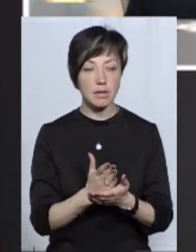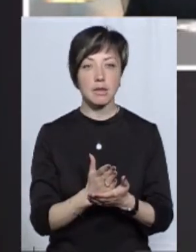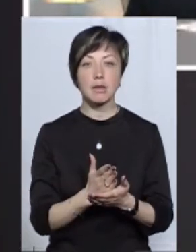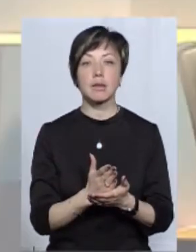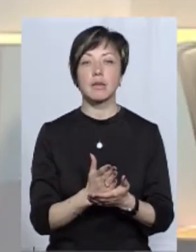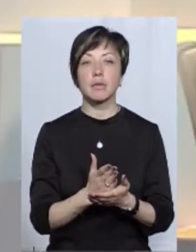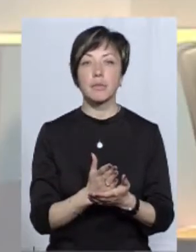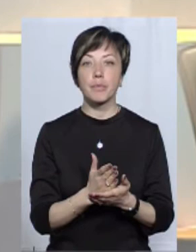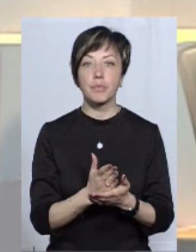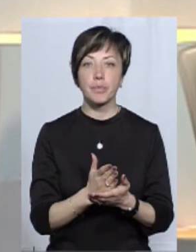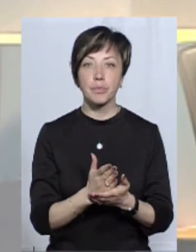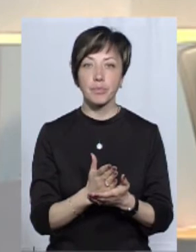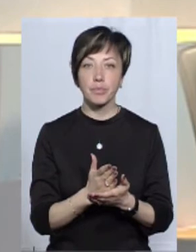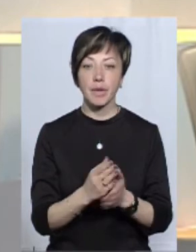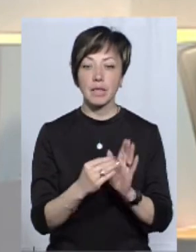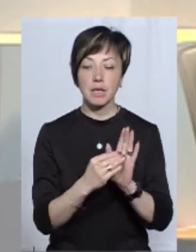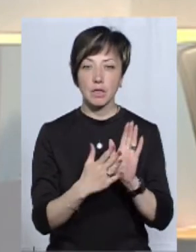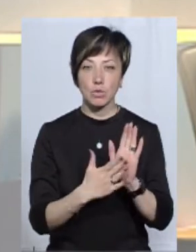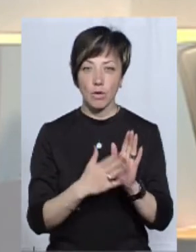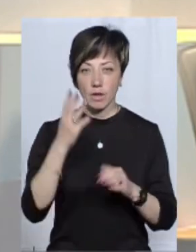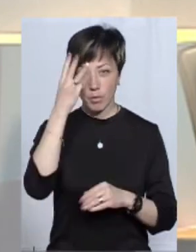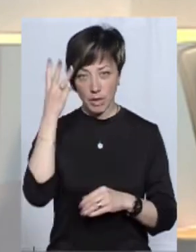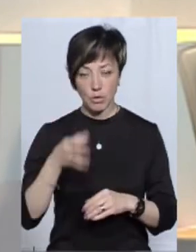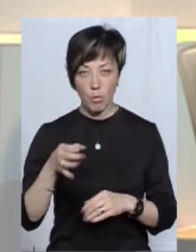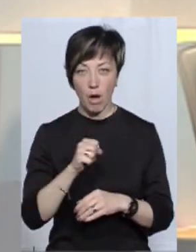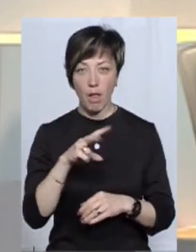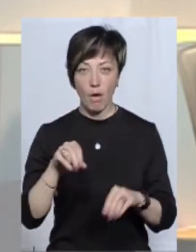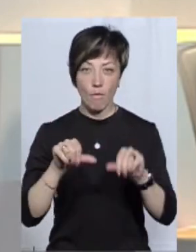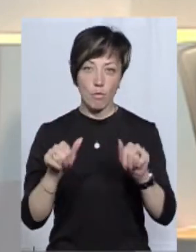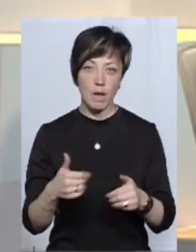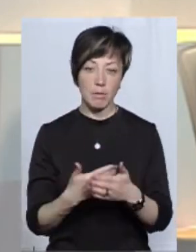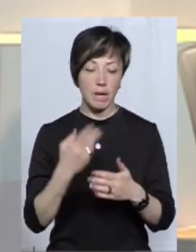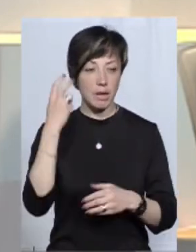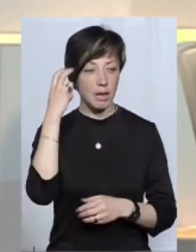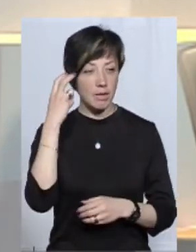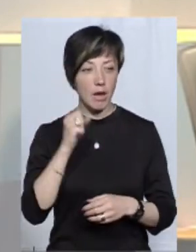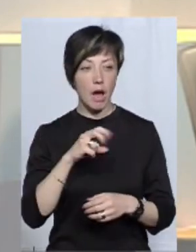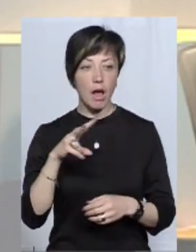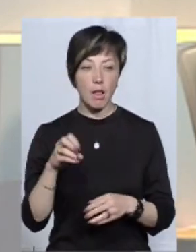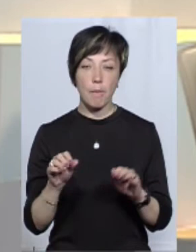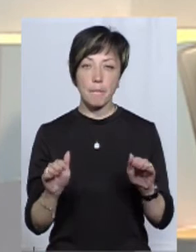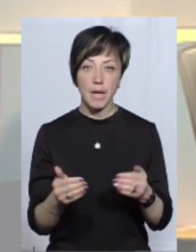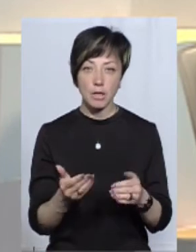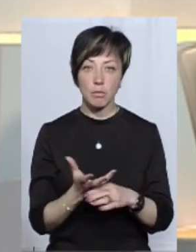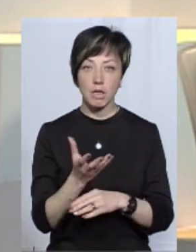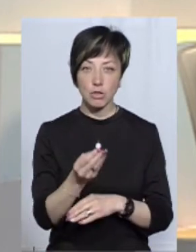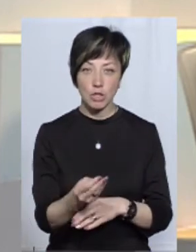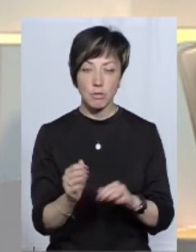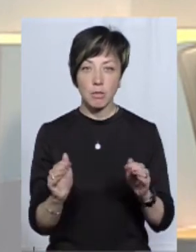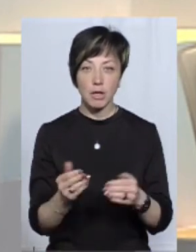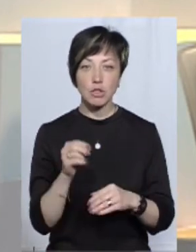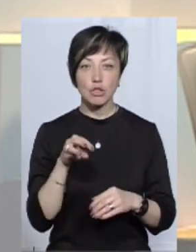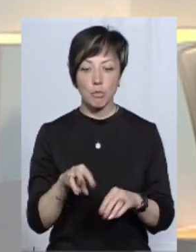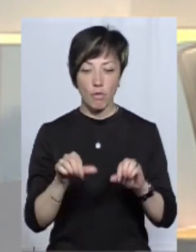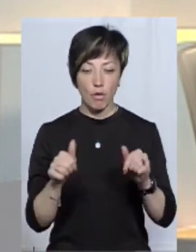зареєстровані в Хмельницькій області, але оформляються, скажімо, в Києві. Але їх значно менше, і платежі від них значно